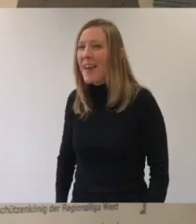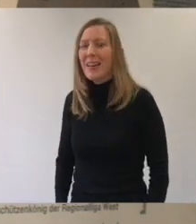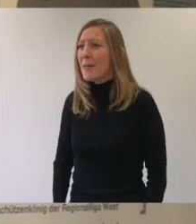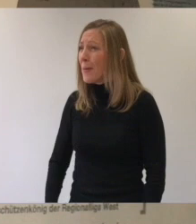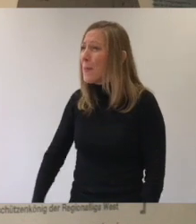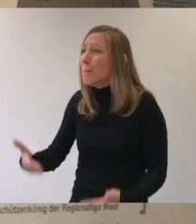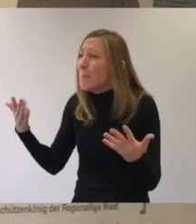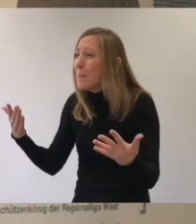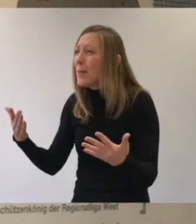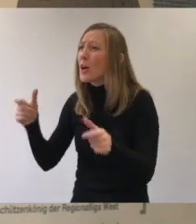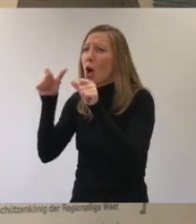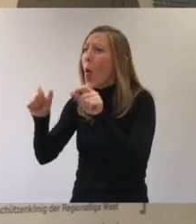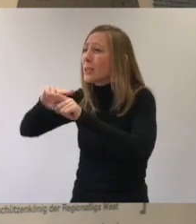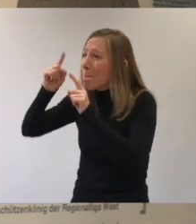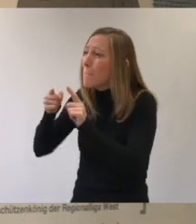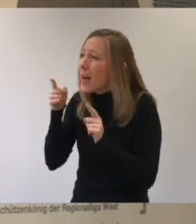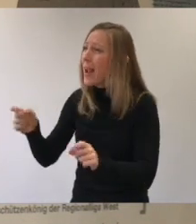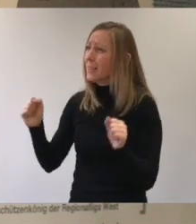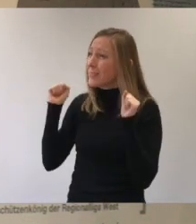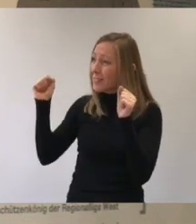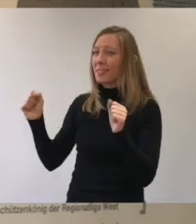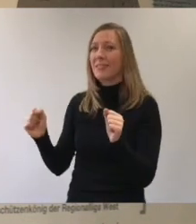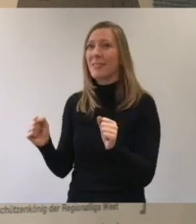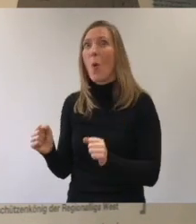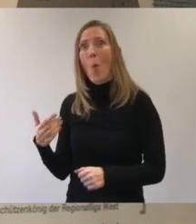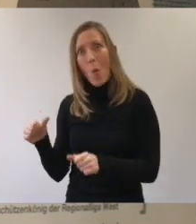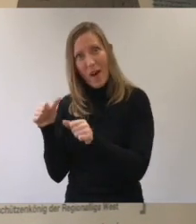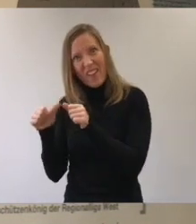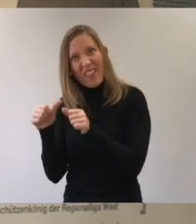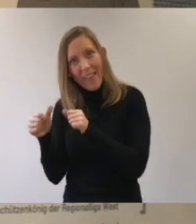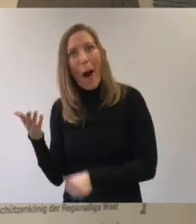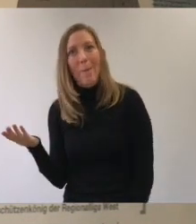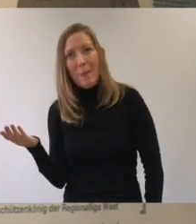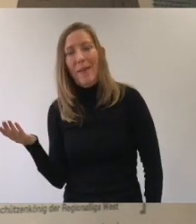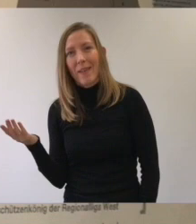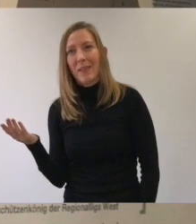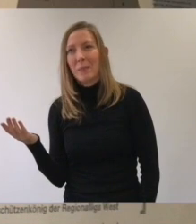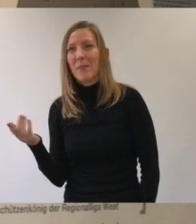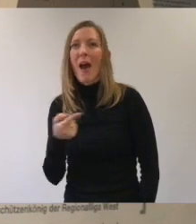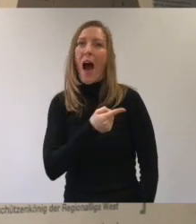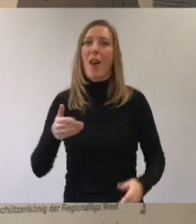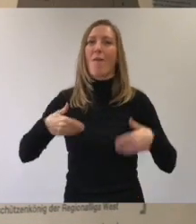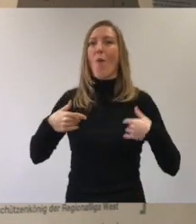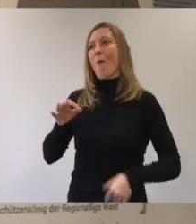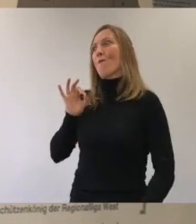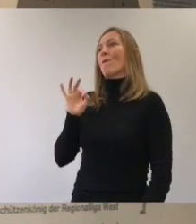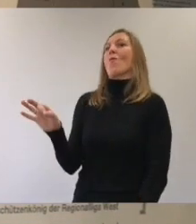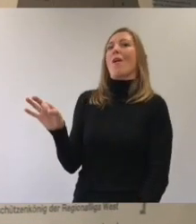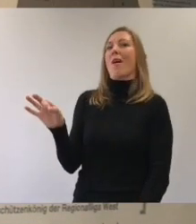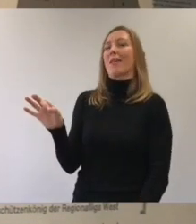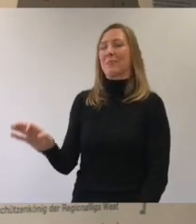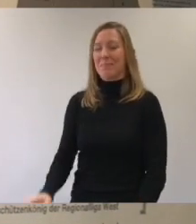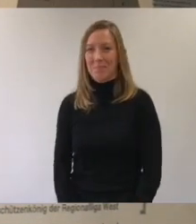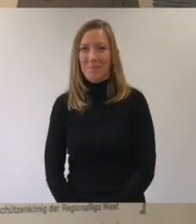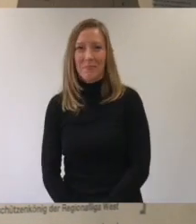rufen, Mensch, du Glückspilz. Das war ganz schön knapp. Alle freuen sich für Ingo.